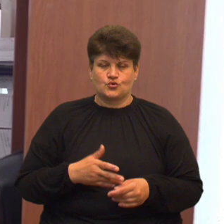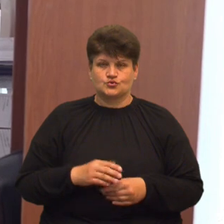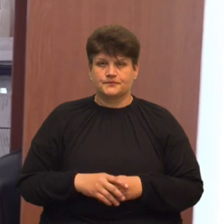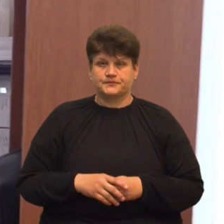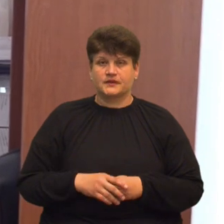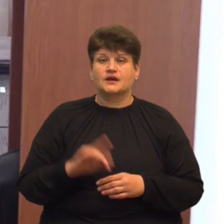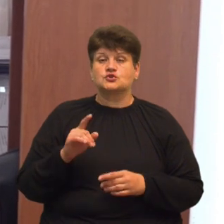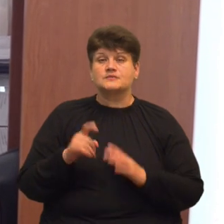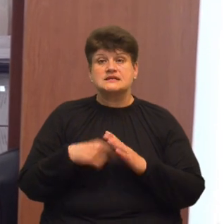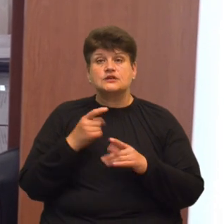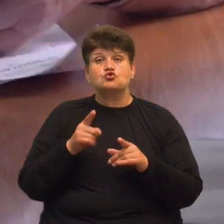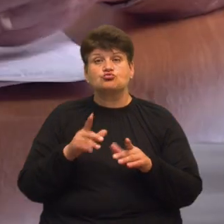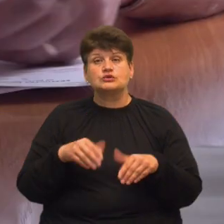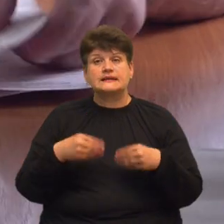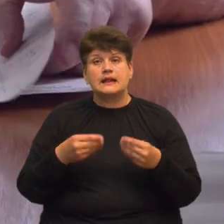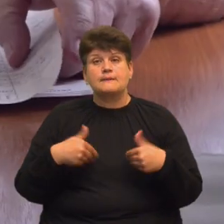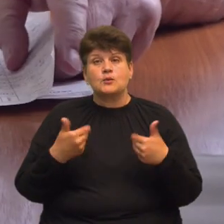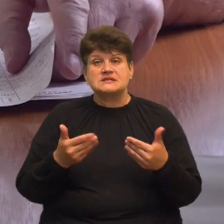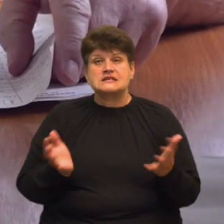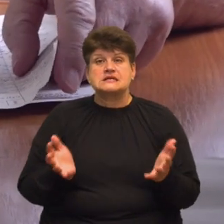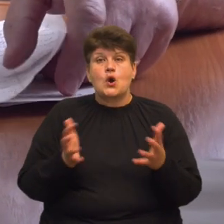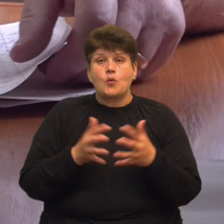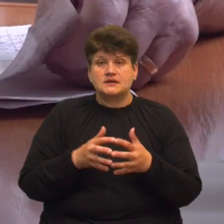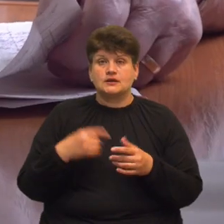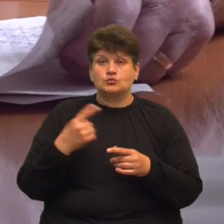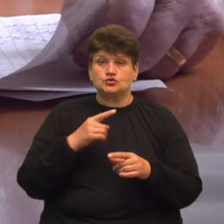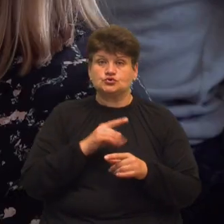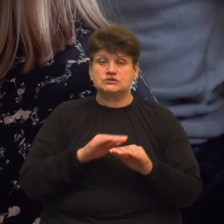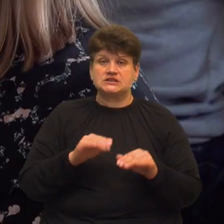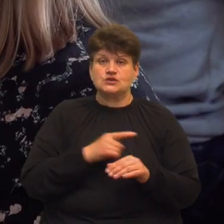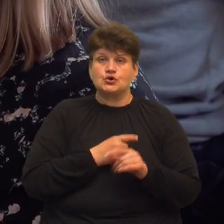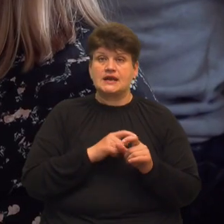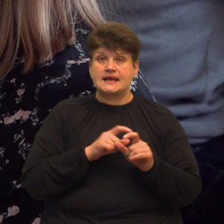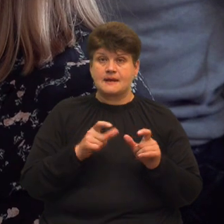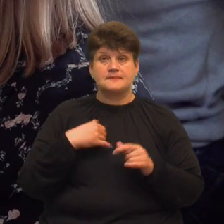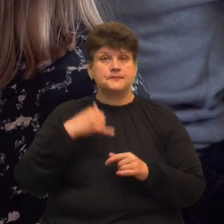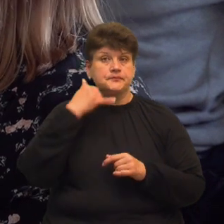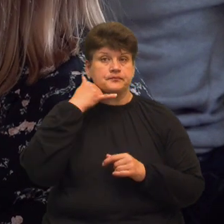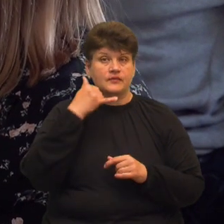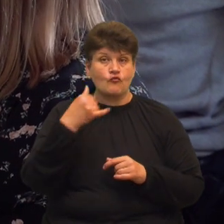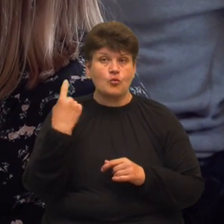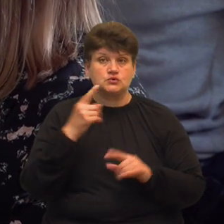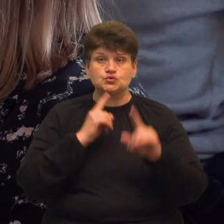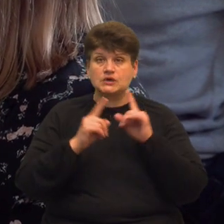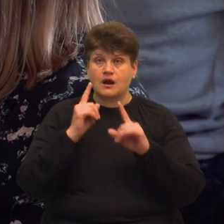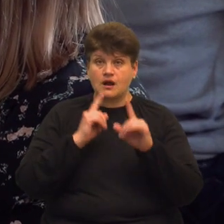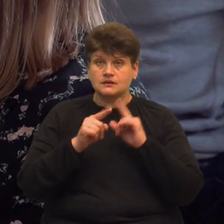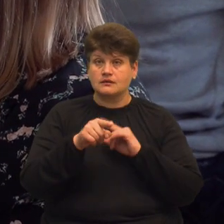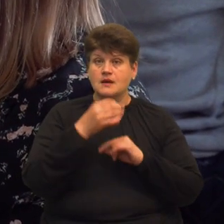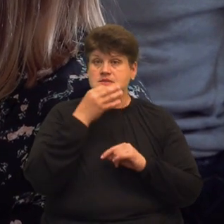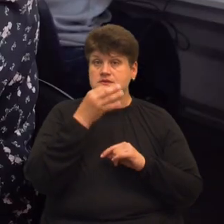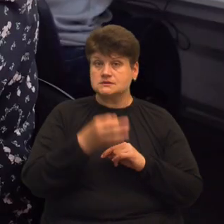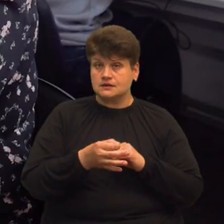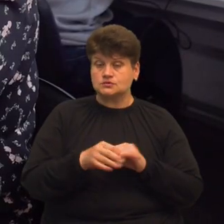чому надали пропозиції об'єднати обласну дитячу лікарню та перинатальний центр «Мати і дитина», ми телефонували до обласної ради. Там сказали, що